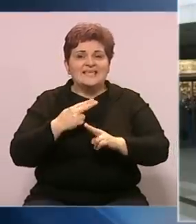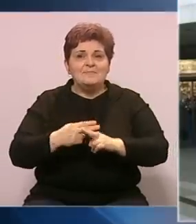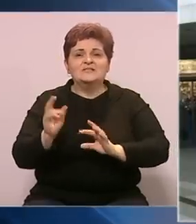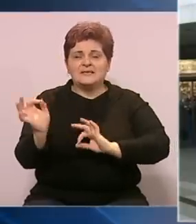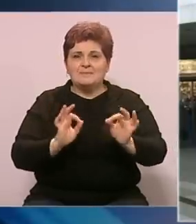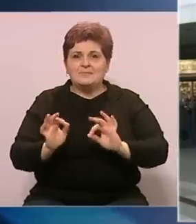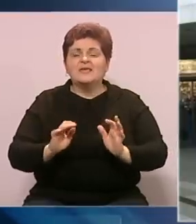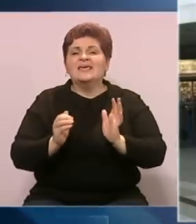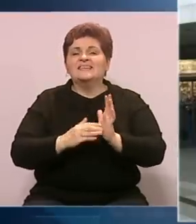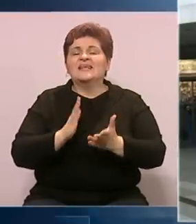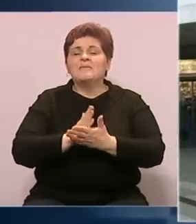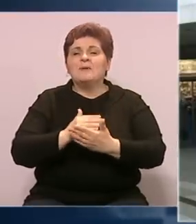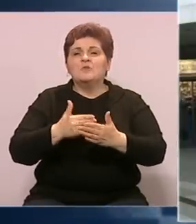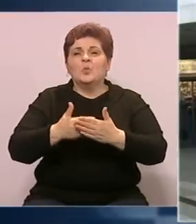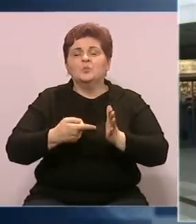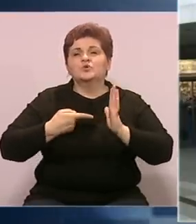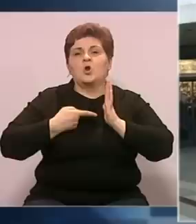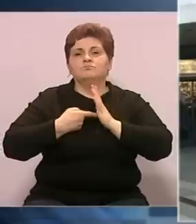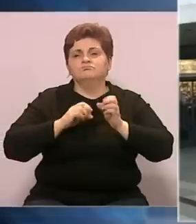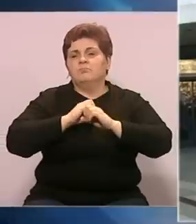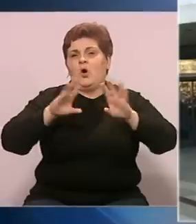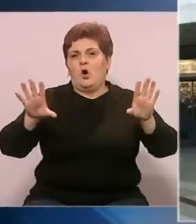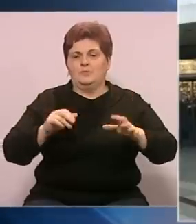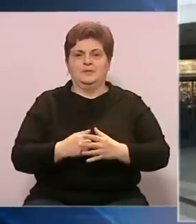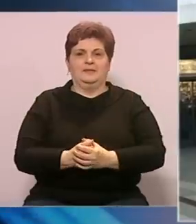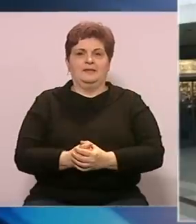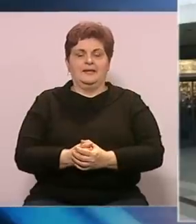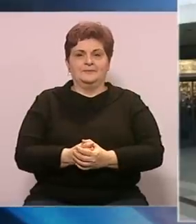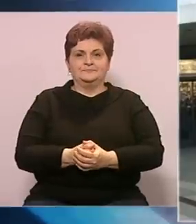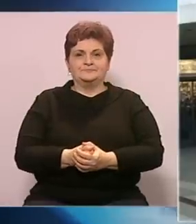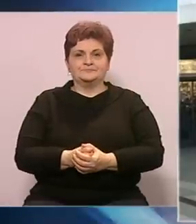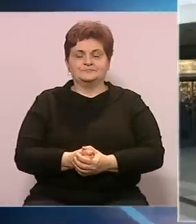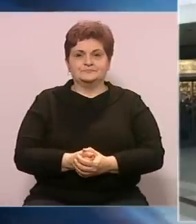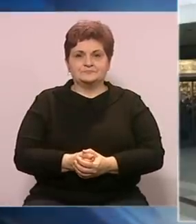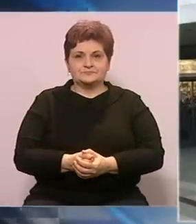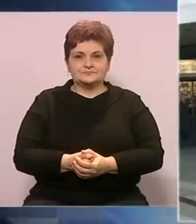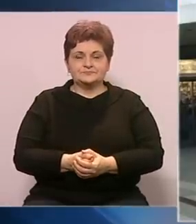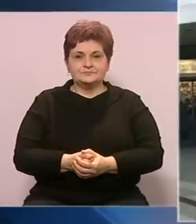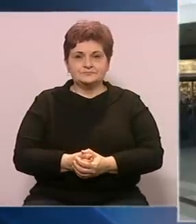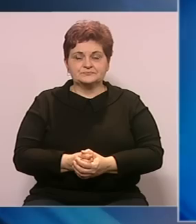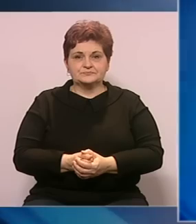pripremaju i trebaju biti uskoro prezentirane. Ivan Katavić, BHT1, Sarajevo.